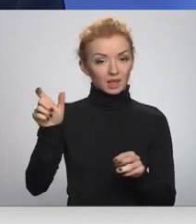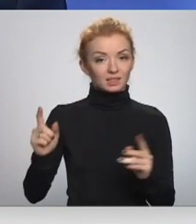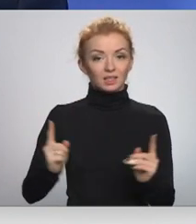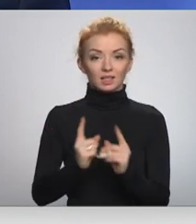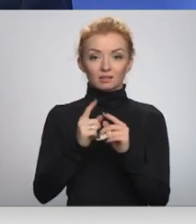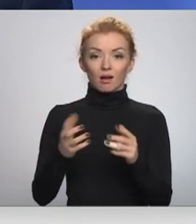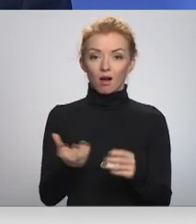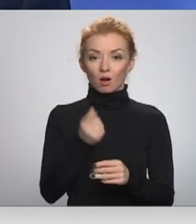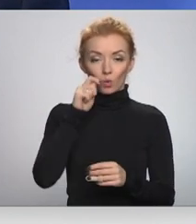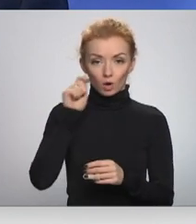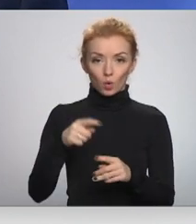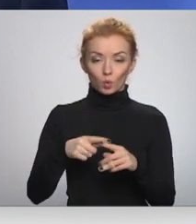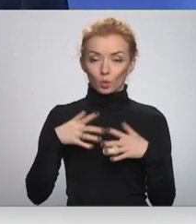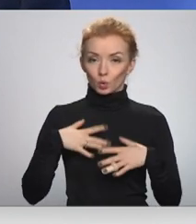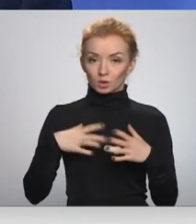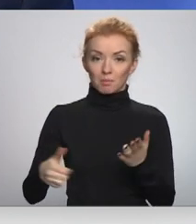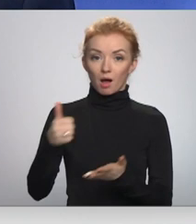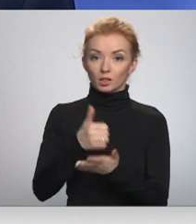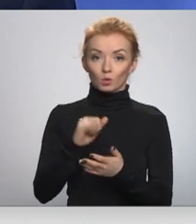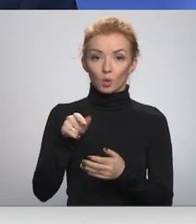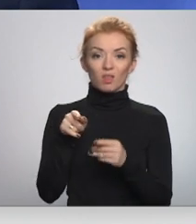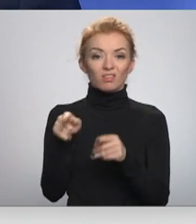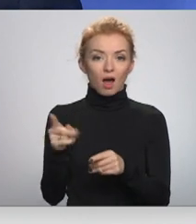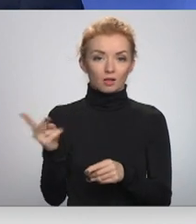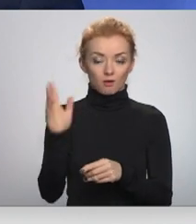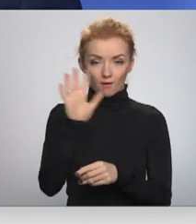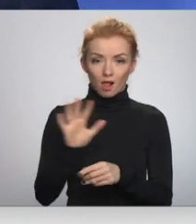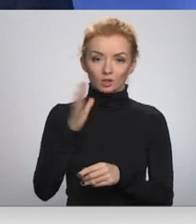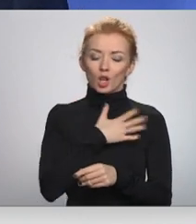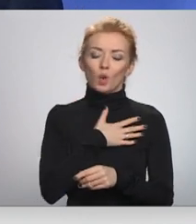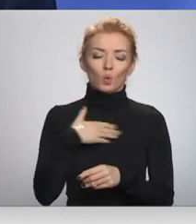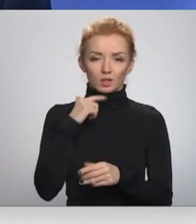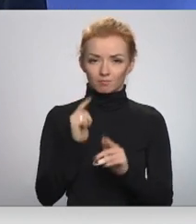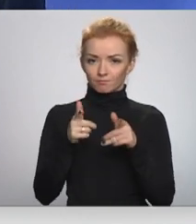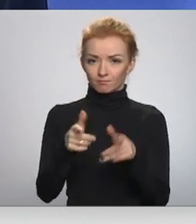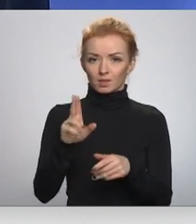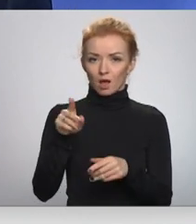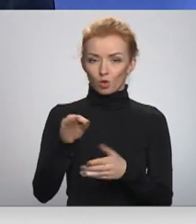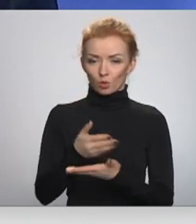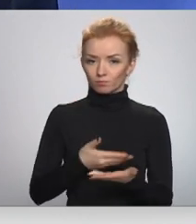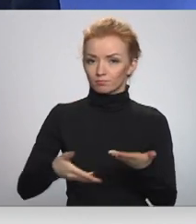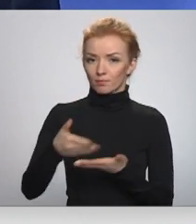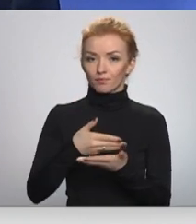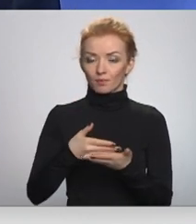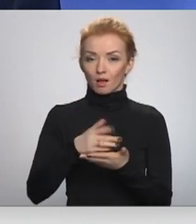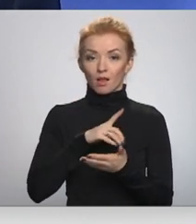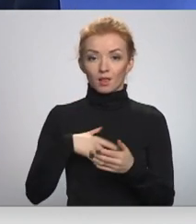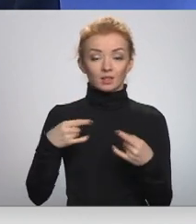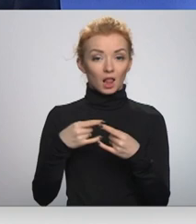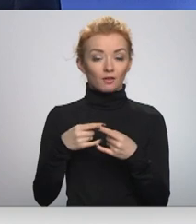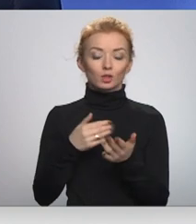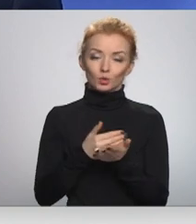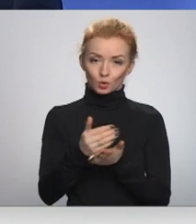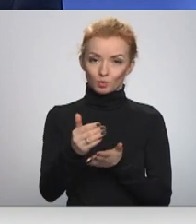arī ar Ukrainas un Gruzijas pārstāvjiem, jo šis ir valsts, kas ļoti vēlas iestāties aliansē. Latvijas televīzija turpinās sakot